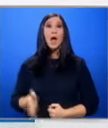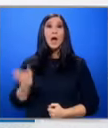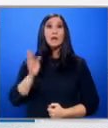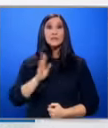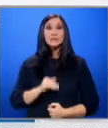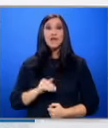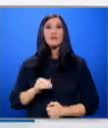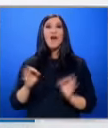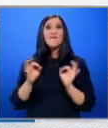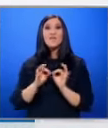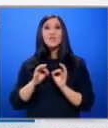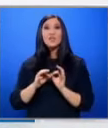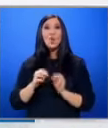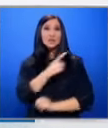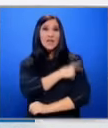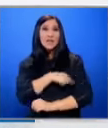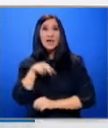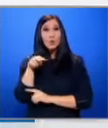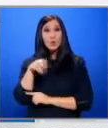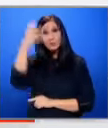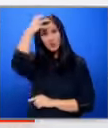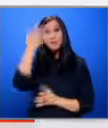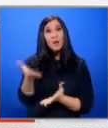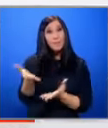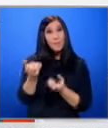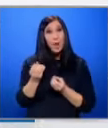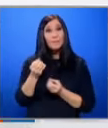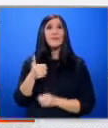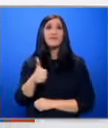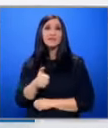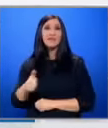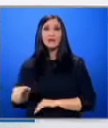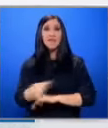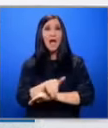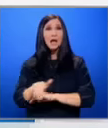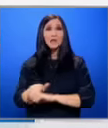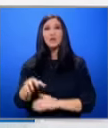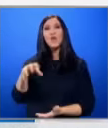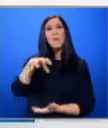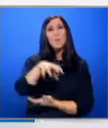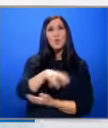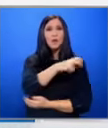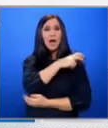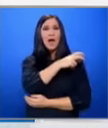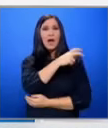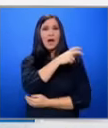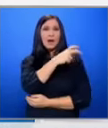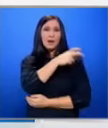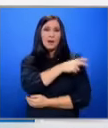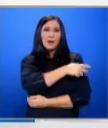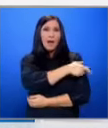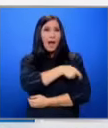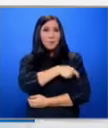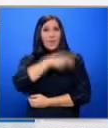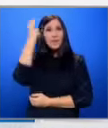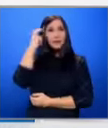След фитосанитарния контрол, държавата поема и дезинфекцията на граничния пункт капитан Андраево Така нареченият златен геол, през